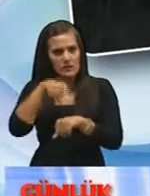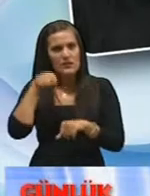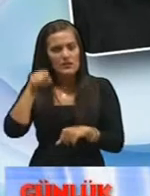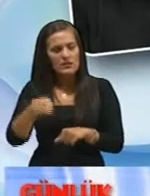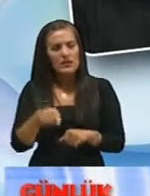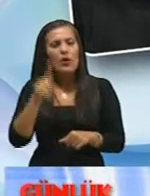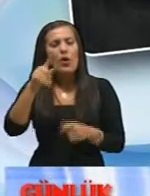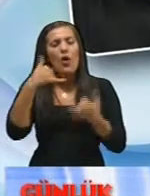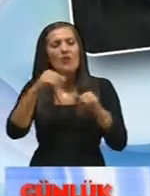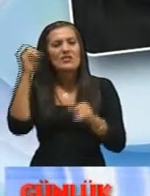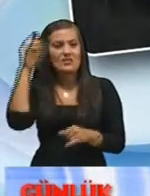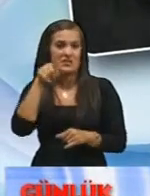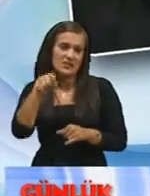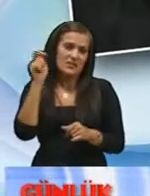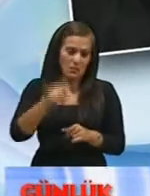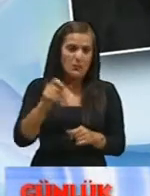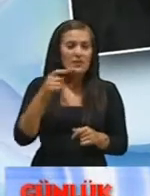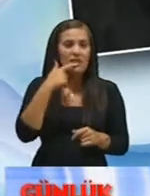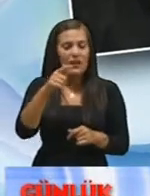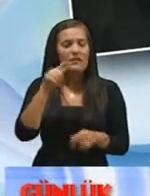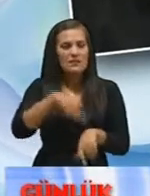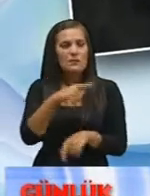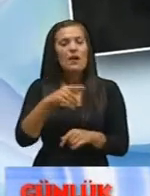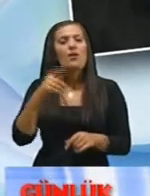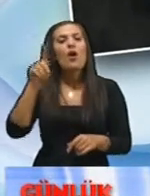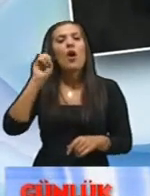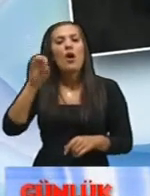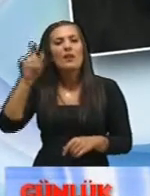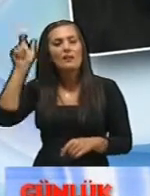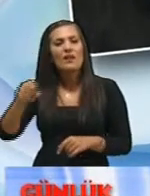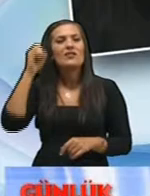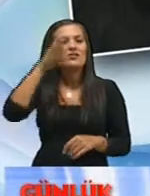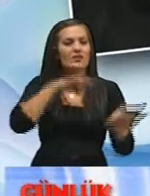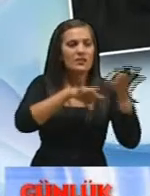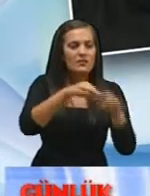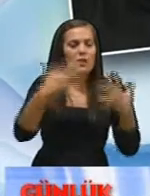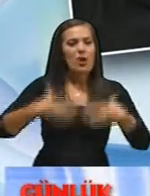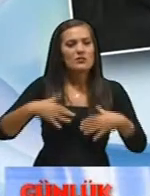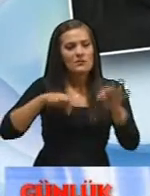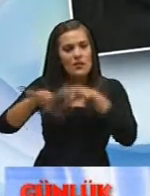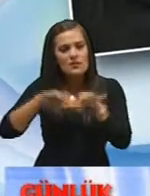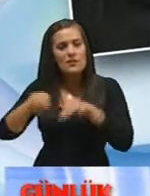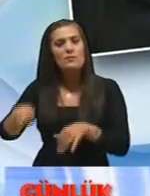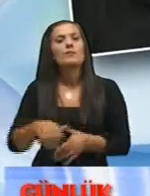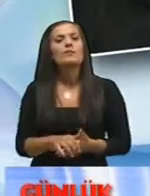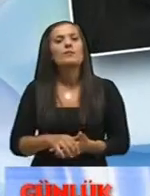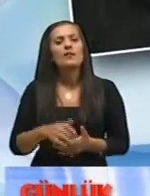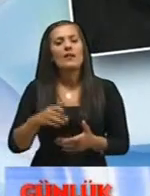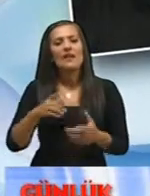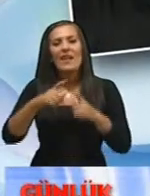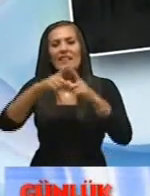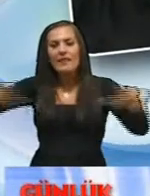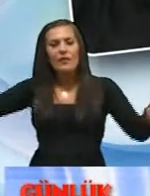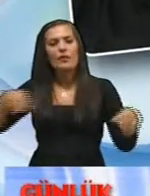işte oyunun ışığını siz yapıyorsunuz dendiği zaman yönetmen ışık tasarımı, kostüm tasarımı ve dekor